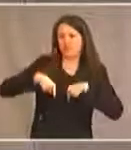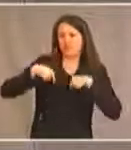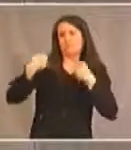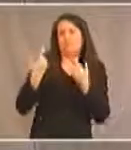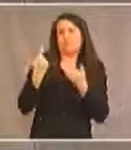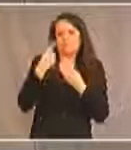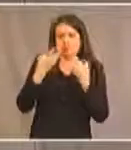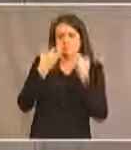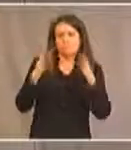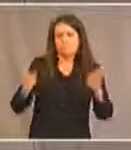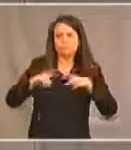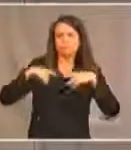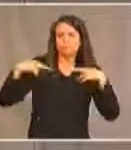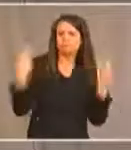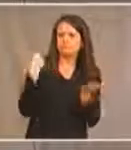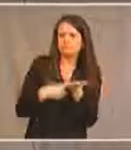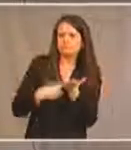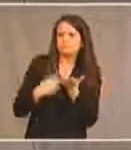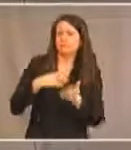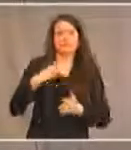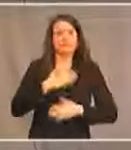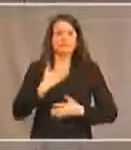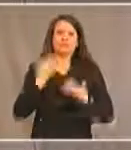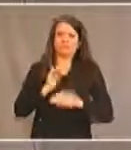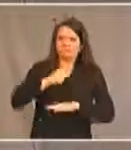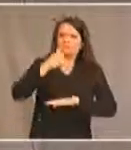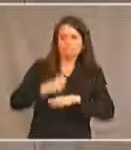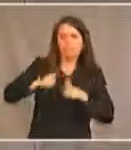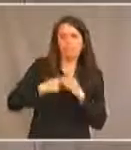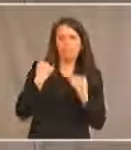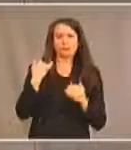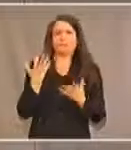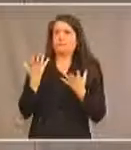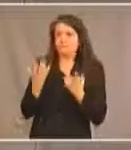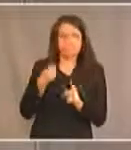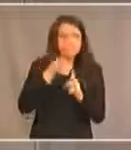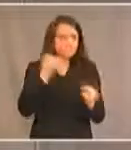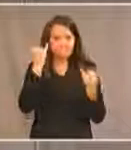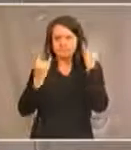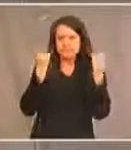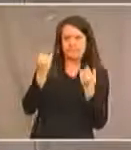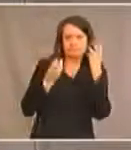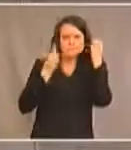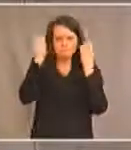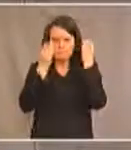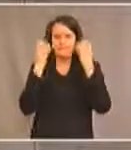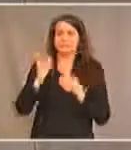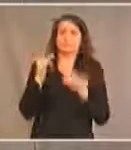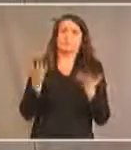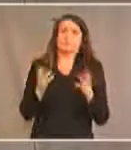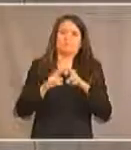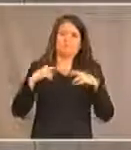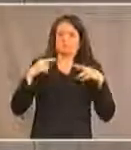content que nous nous soyons mis. Nous voulons avoir vos idées, vos pensées, et c'est ce que le webinaire d'aujourd'hui entend